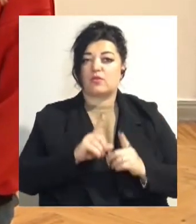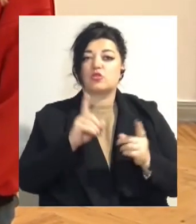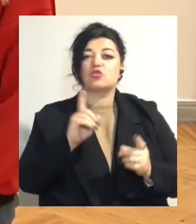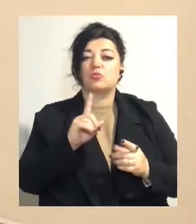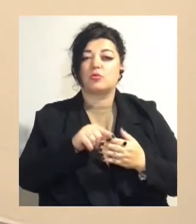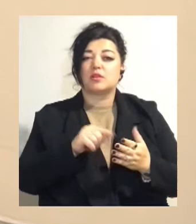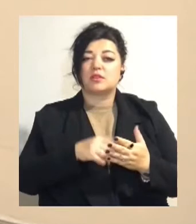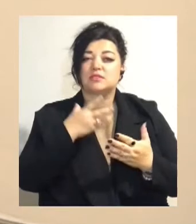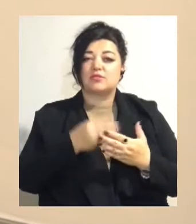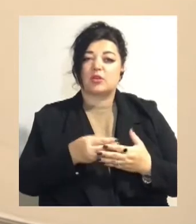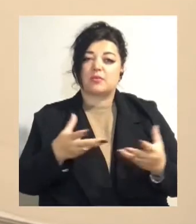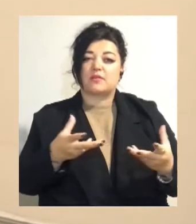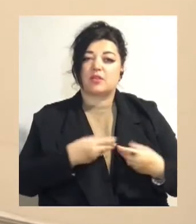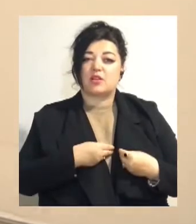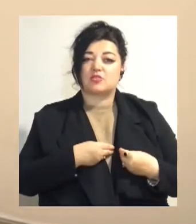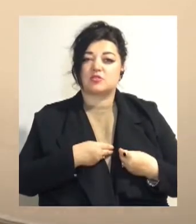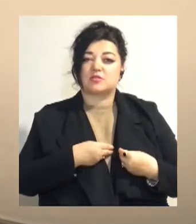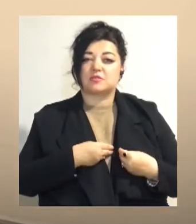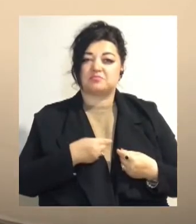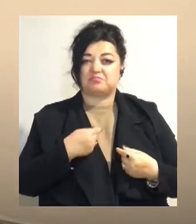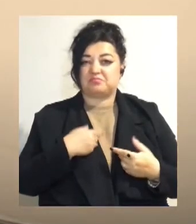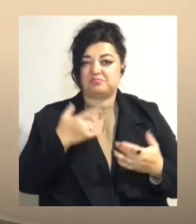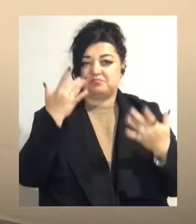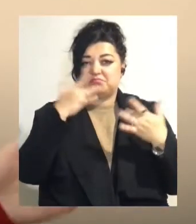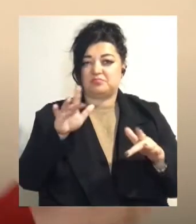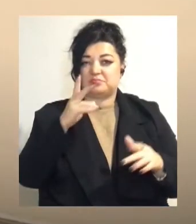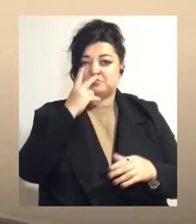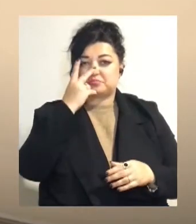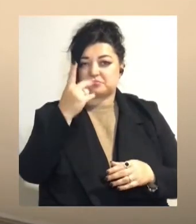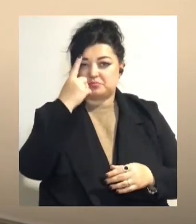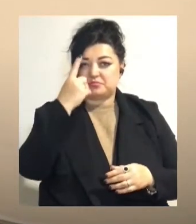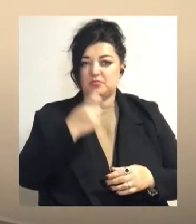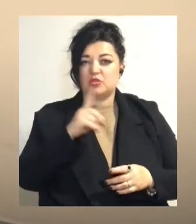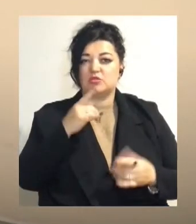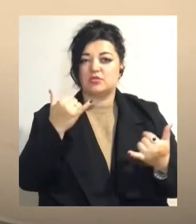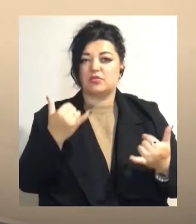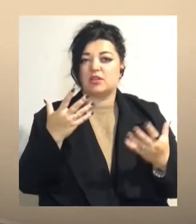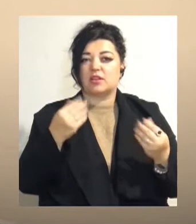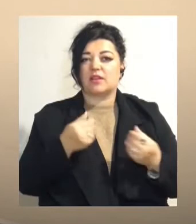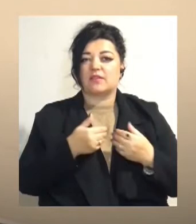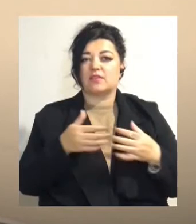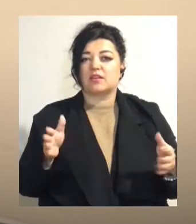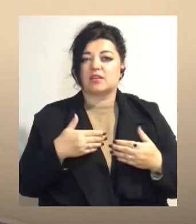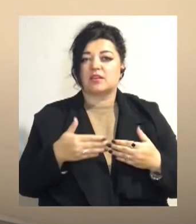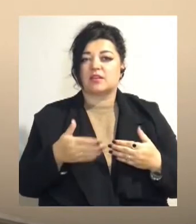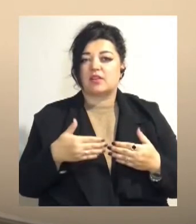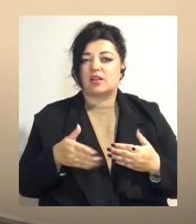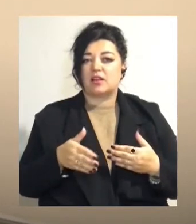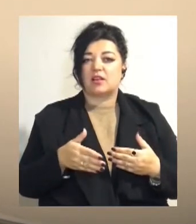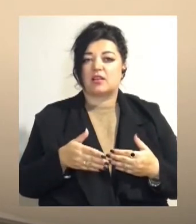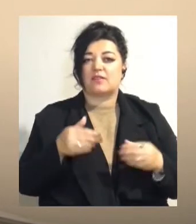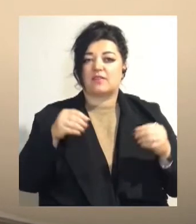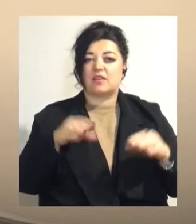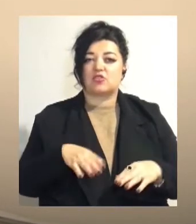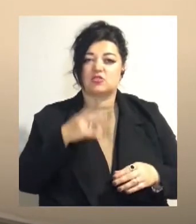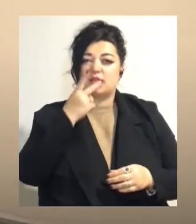враженнями. Прийшла, тому що вранці побачила повідомлення, що сьогодні день відкритих дверей. Вирішила подивитись,